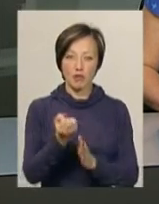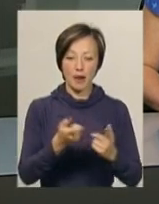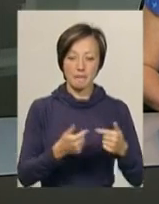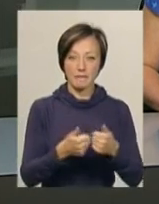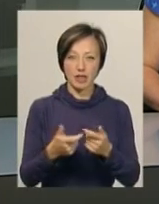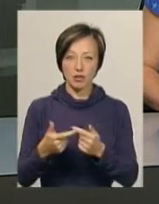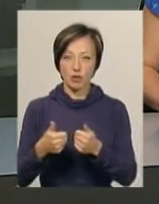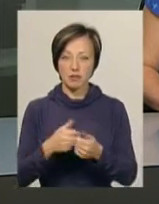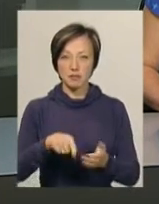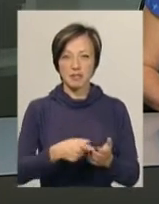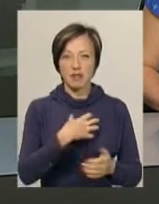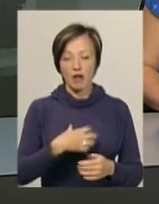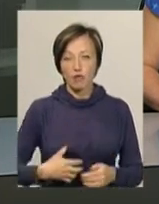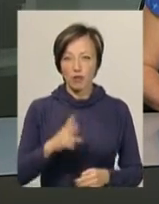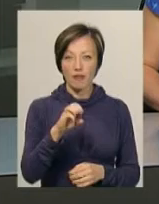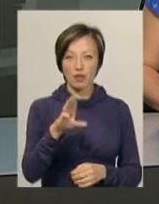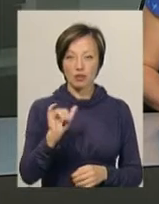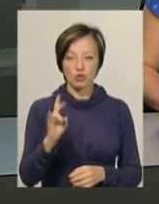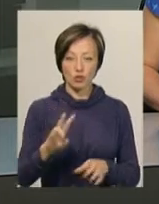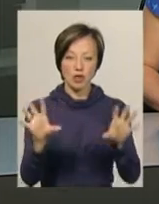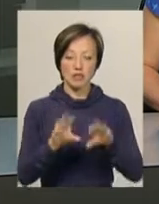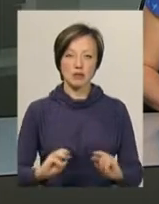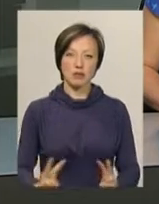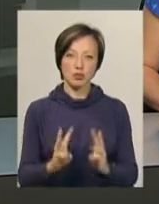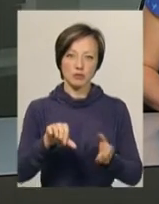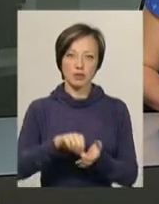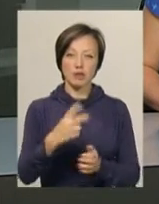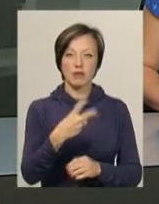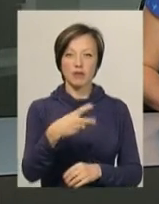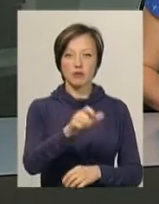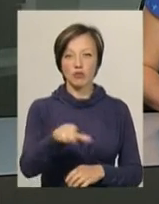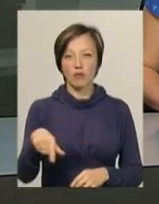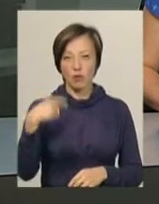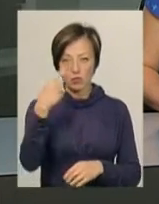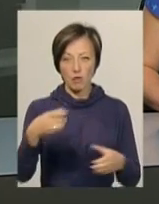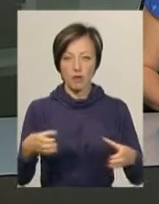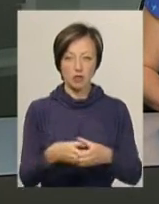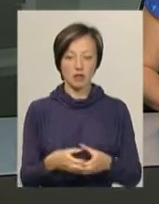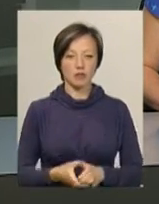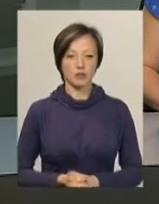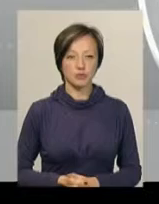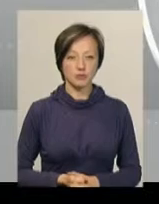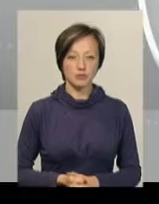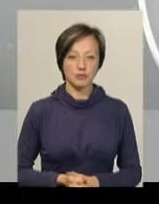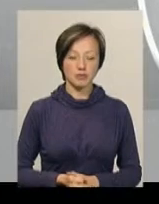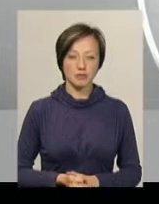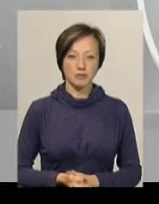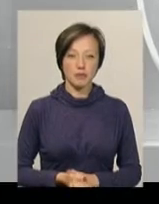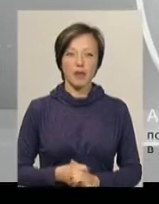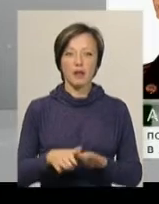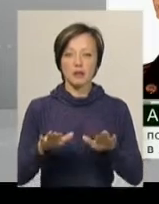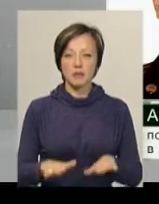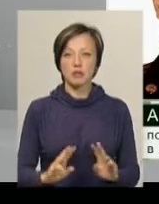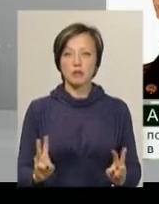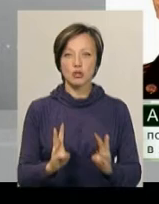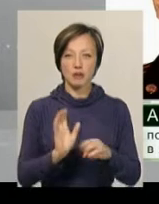підрозділи з міст Славута і Нетішин. У гасінній пожежі брали участь 20 чоловік особового складу. На місці пожежі